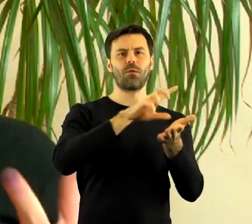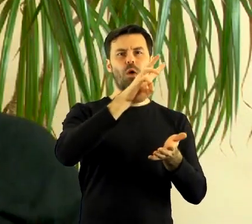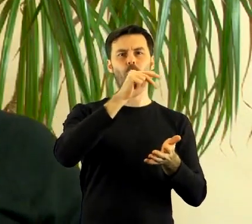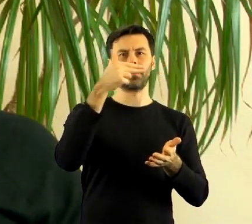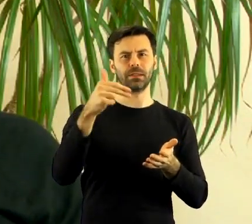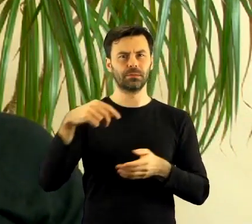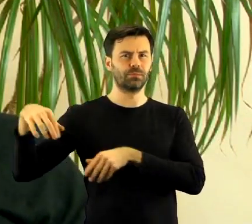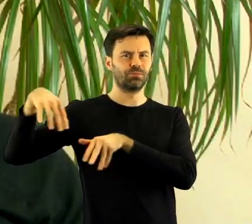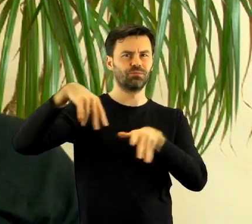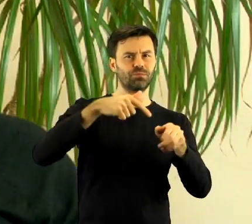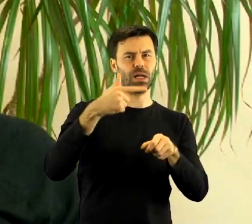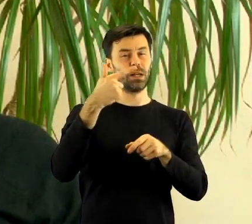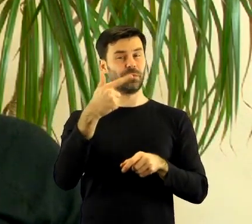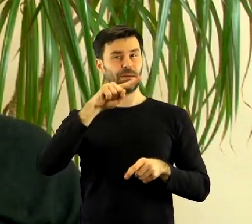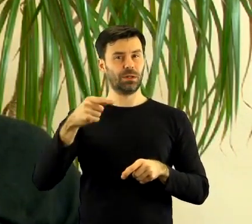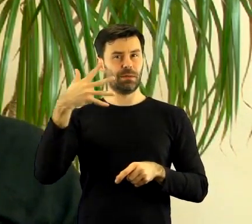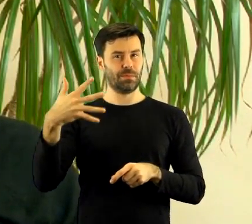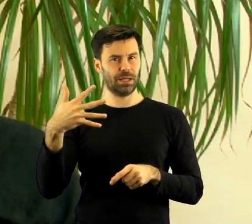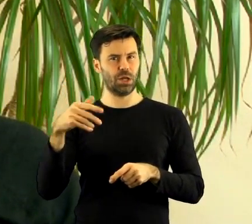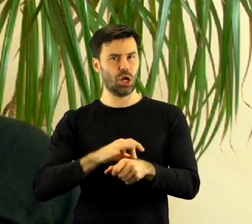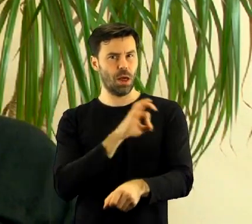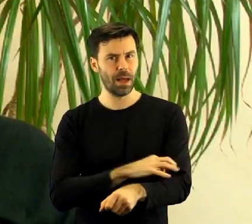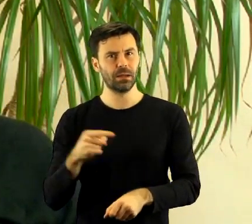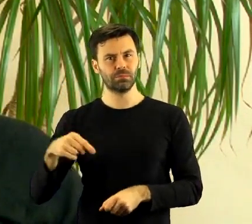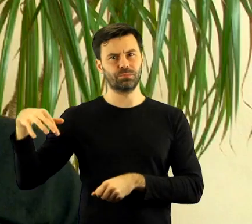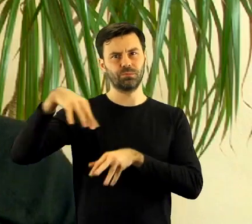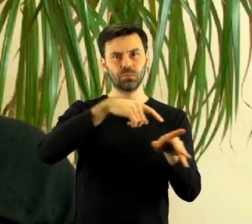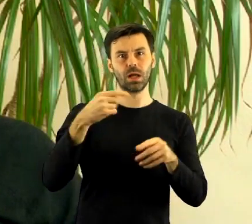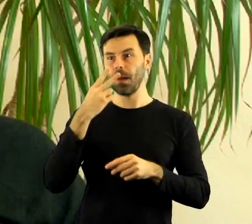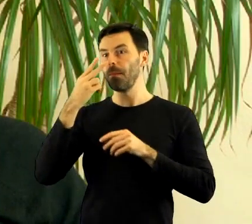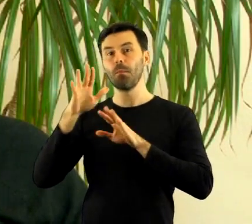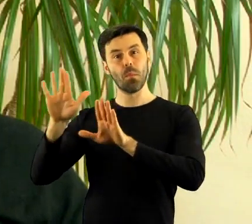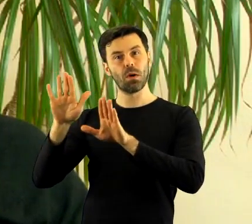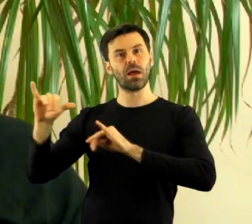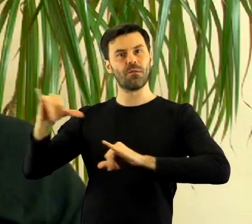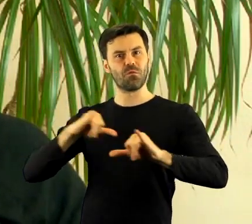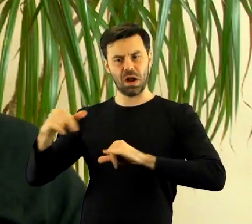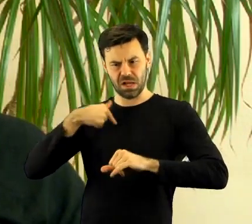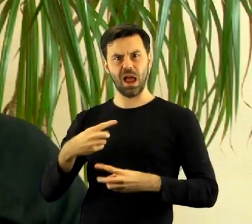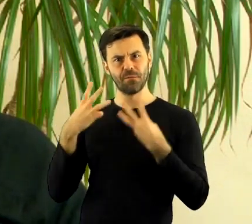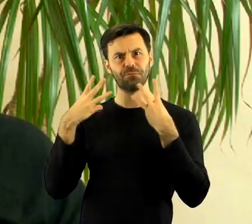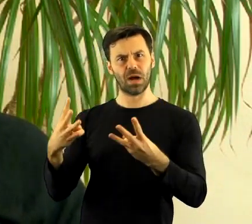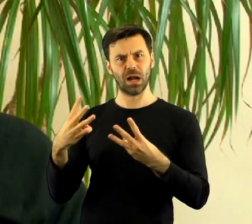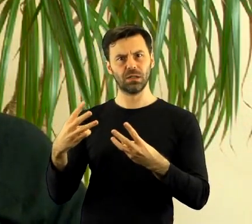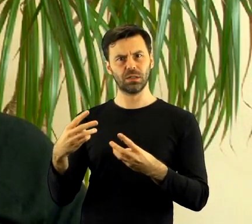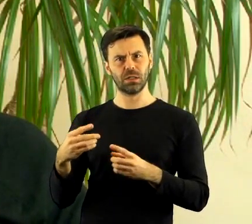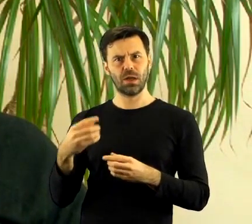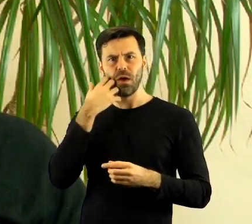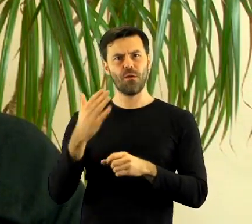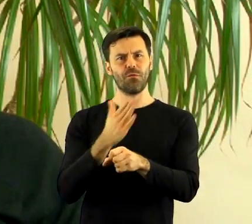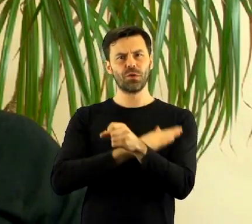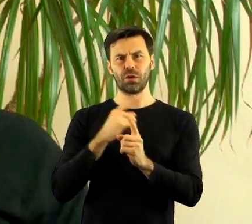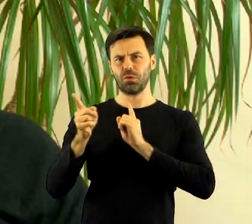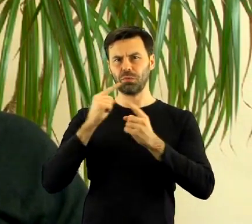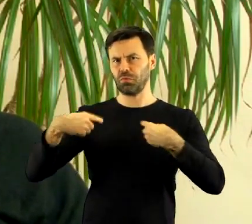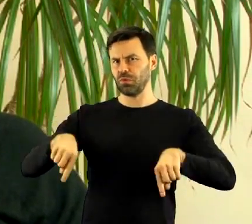Chcieliśmy po prostu pokazać władzę, że nie zgadzamy się na to, że należy się z nami liczyć. I nikt wcześniej tego nie zrobił, a my na to nie dajemy zgody.